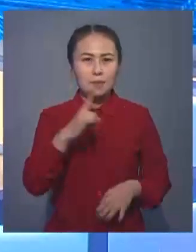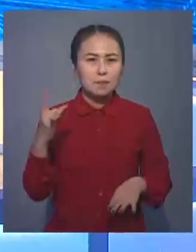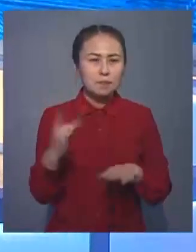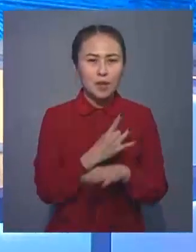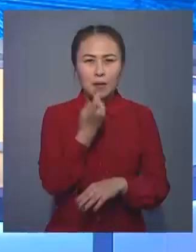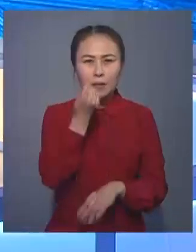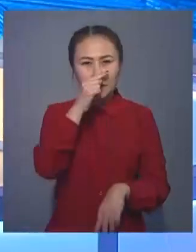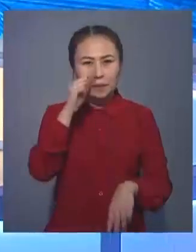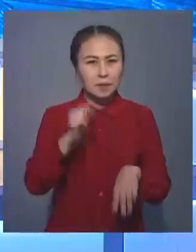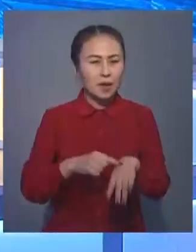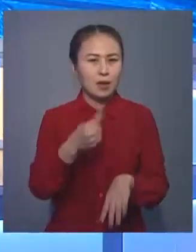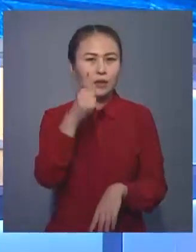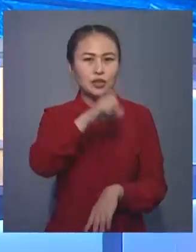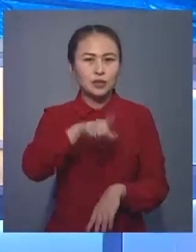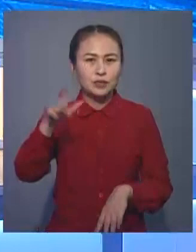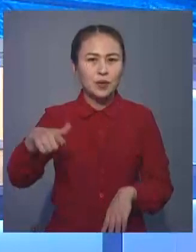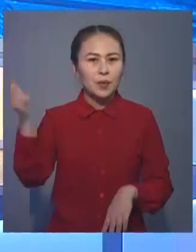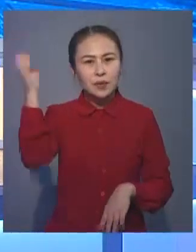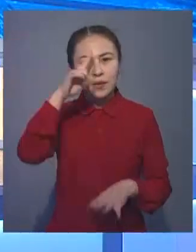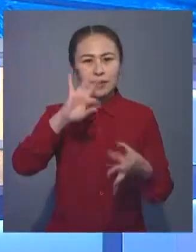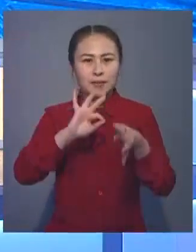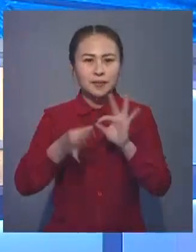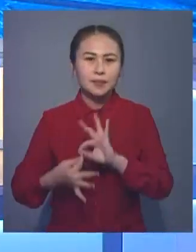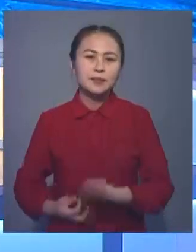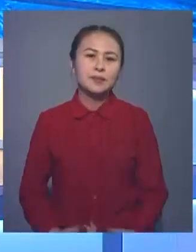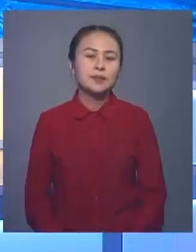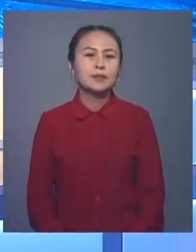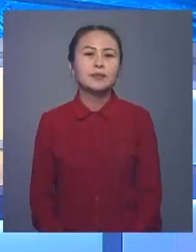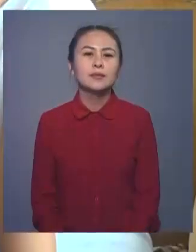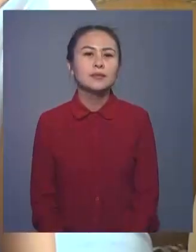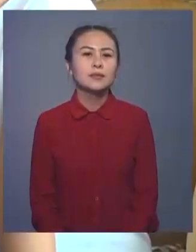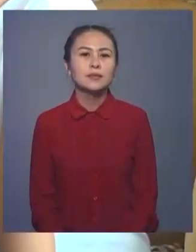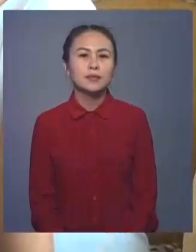қайталанатын ерекшелікке е отбасы мен тәршіміз Талғат Ислам ұлатылдесік келді.